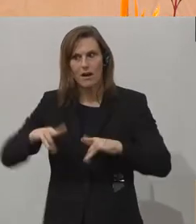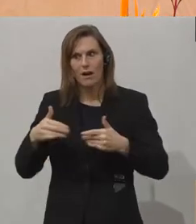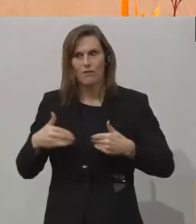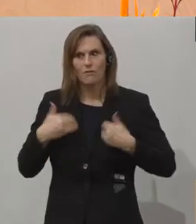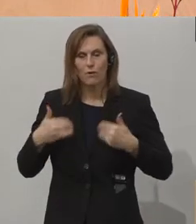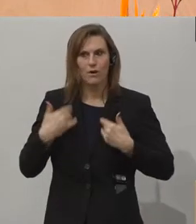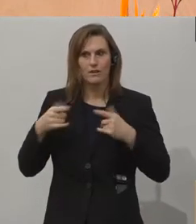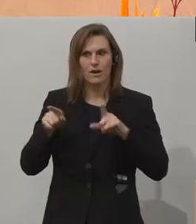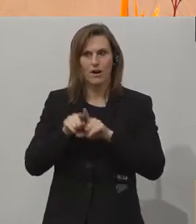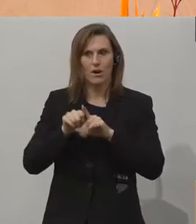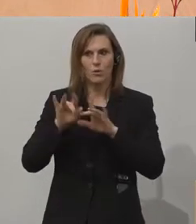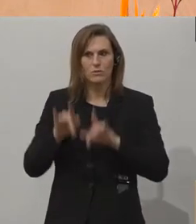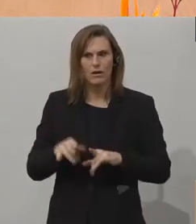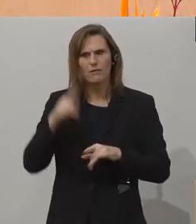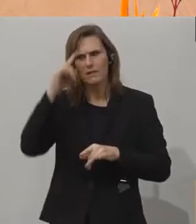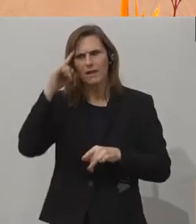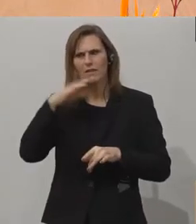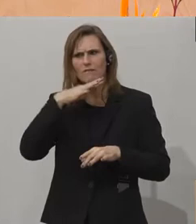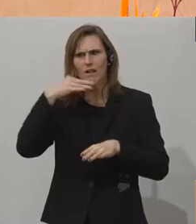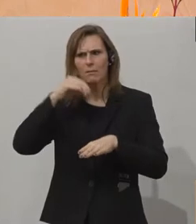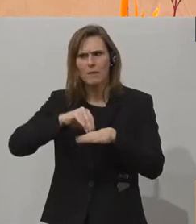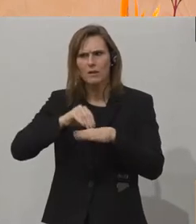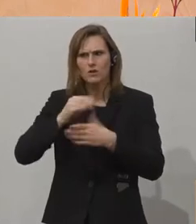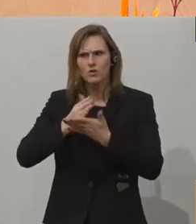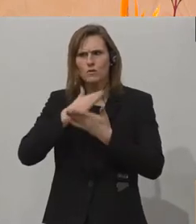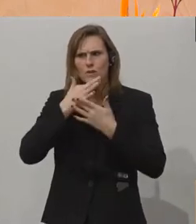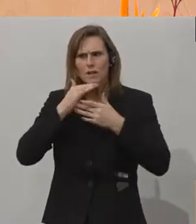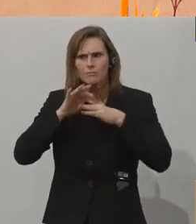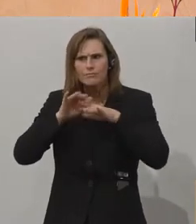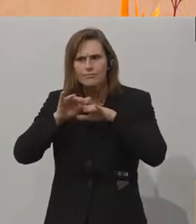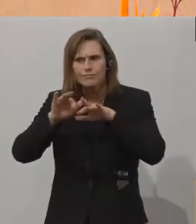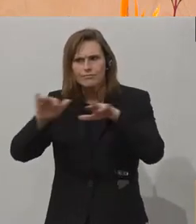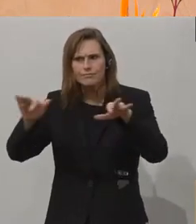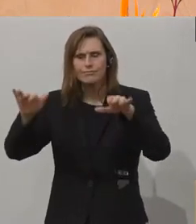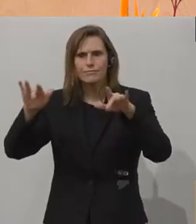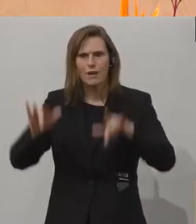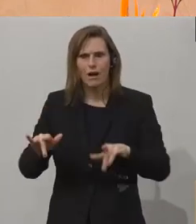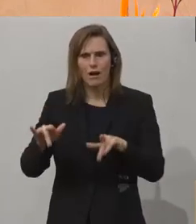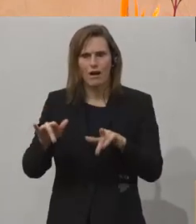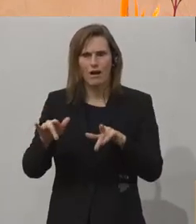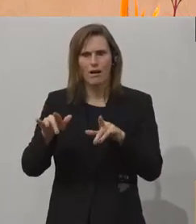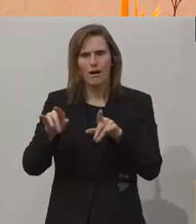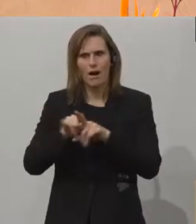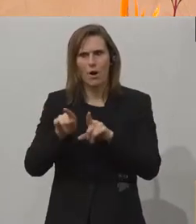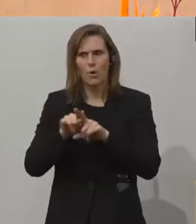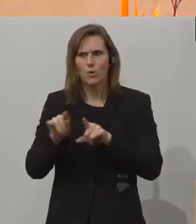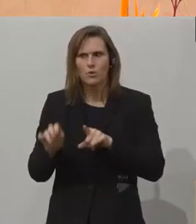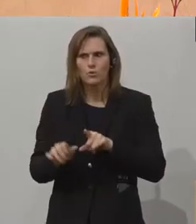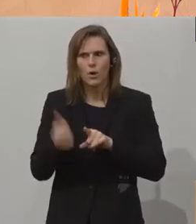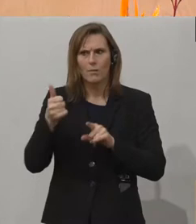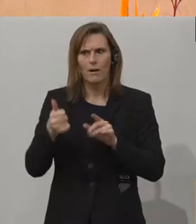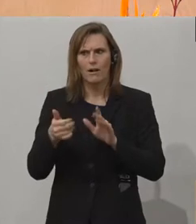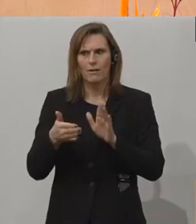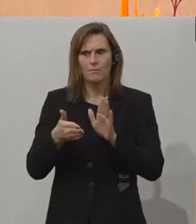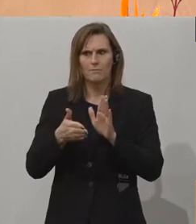denke, es sind sehr viele, sehr weit verbreitet, die letzten Endes einmal mehr dokumentieren,